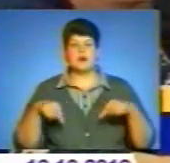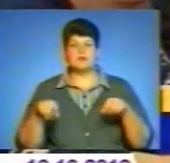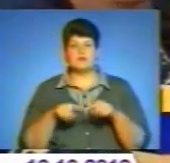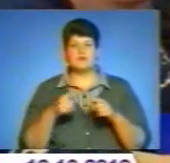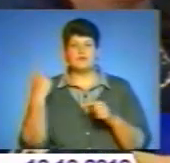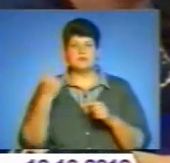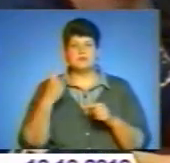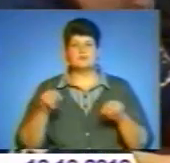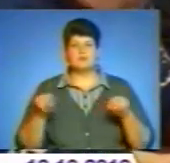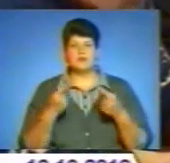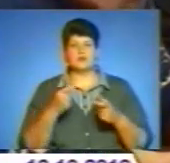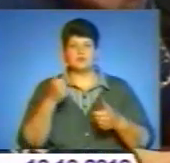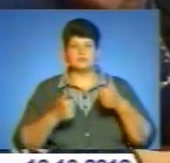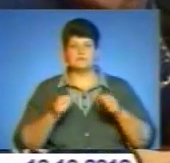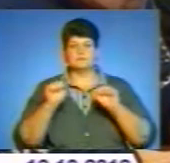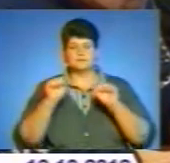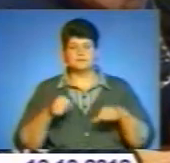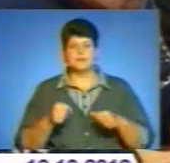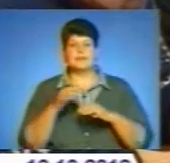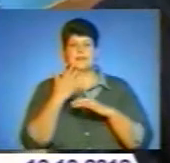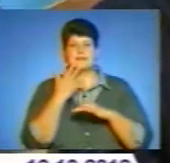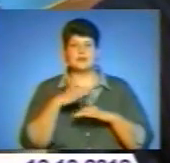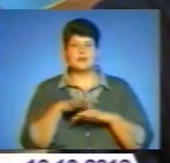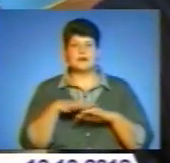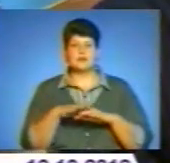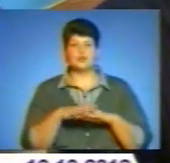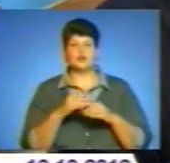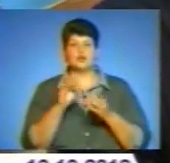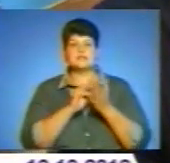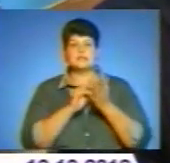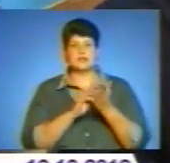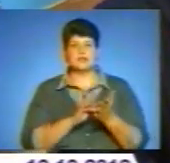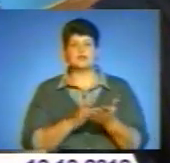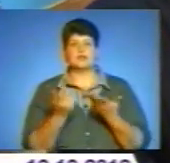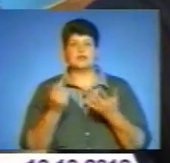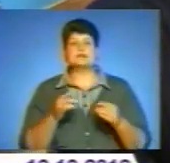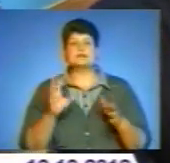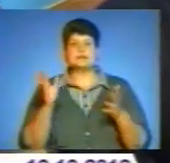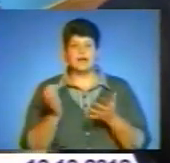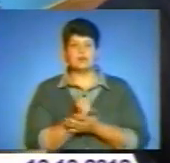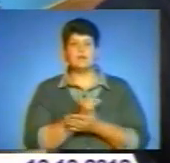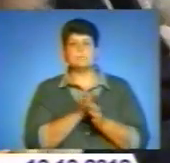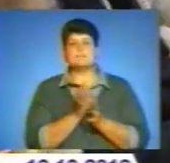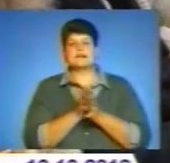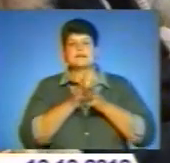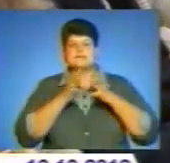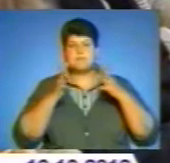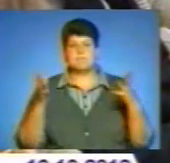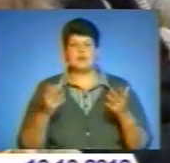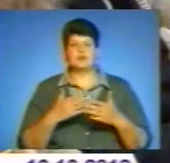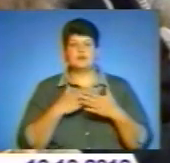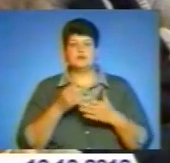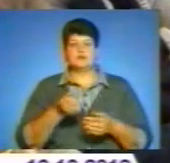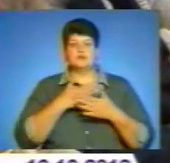Метою програми є здійснення заходів, спрямованих на розвиток туристичної галузі в області, створення конкурентно-спроможного на